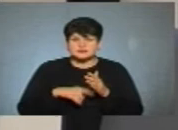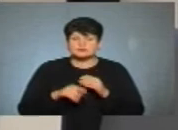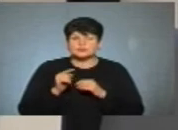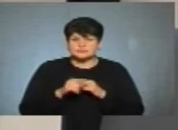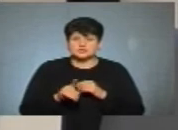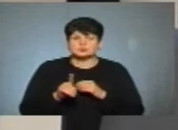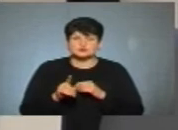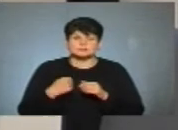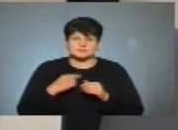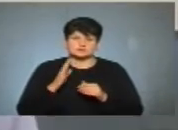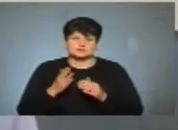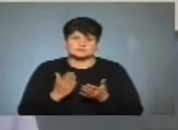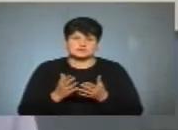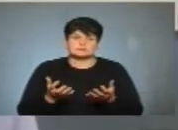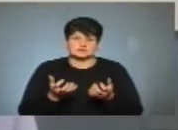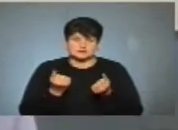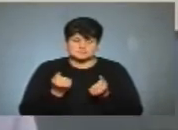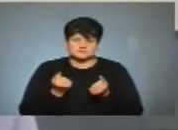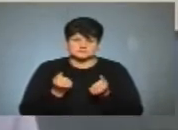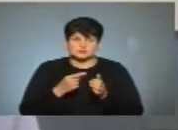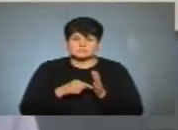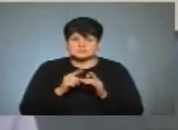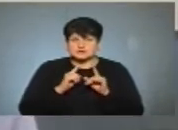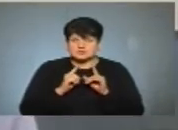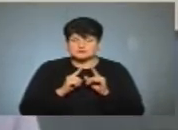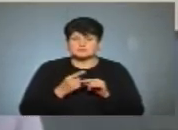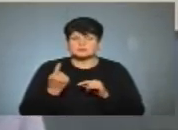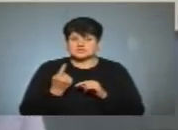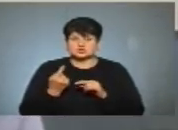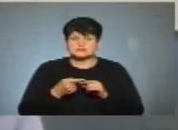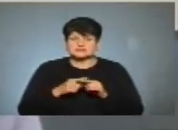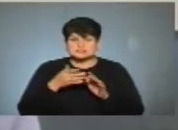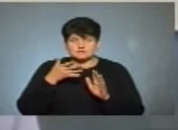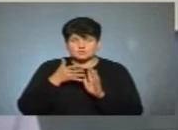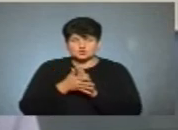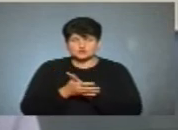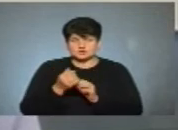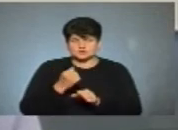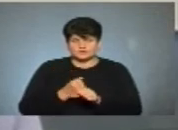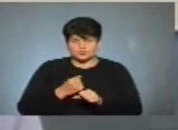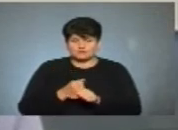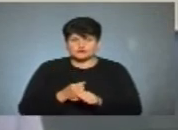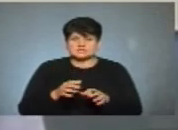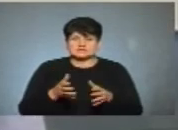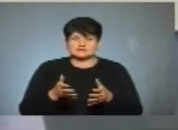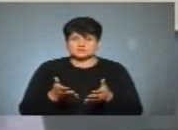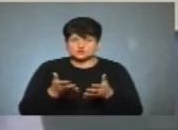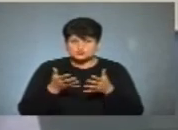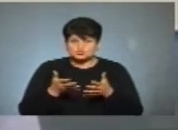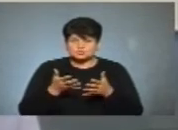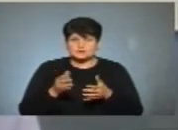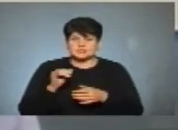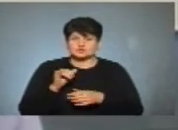ми таку підтримку будемо мати в міській раді. Так от, перше, це прозорість у роботі і зрозумілість у